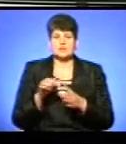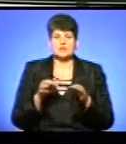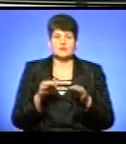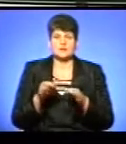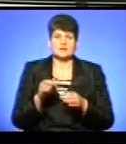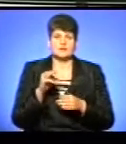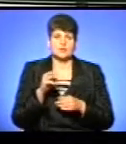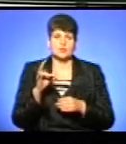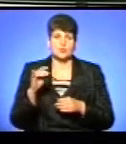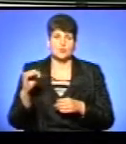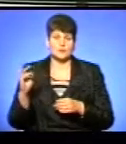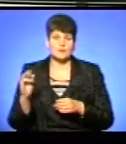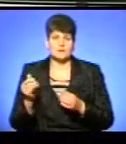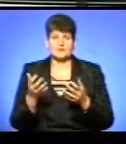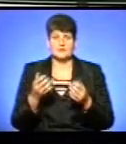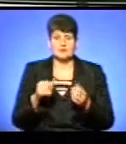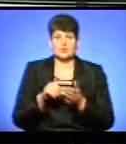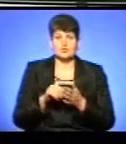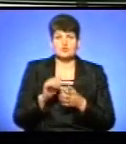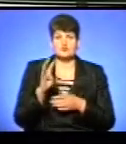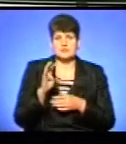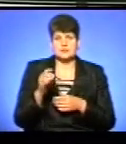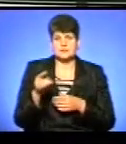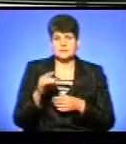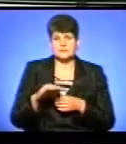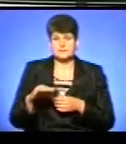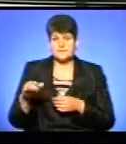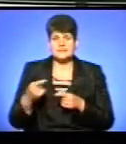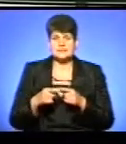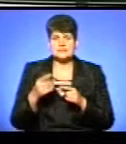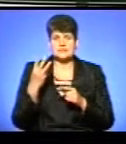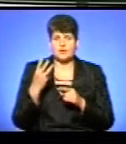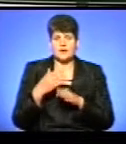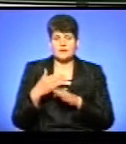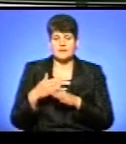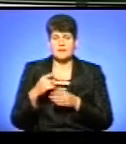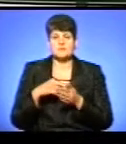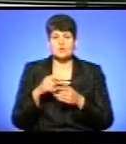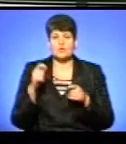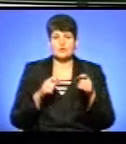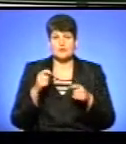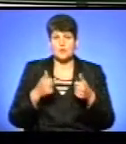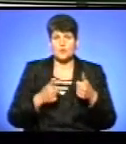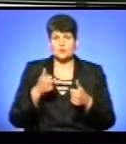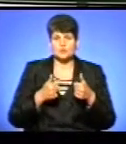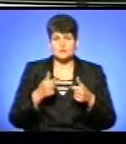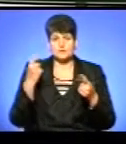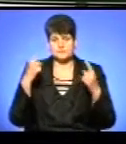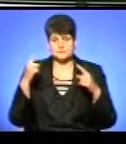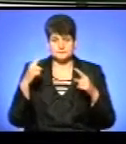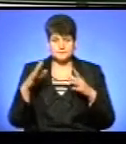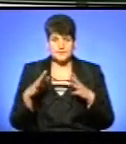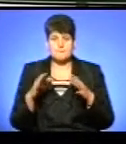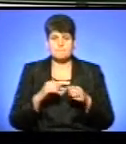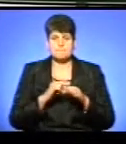Нюні, взяли участь 400 тернопільських школярів. Цей конкурс – один із трьох етапів міського фестивалю конкурсу образотворчого мистецтва,